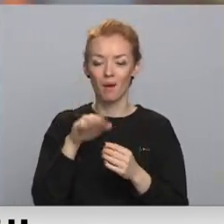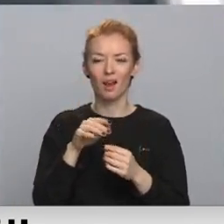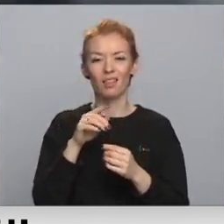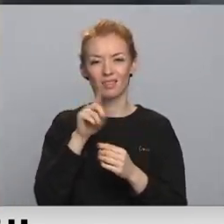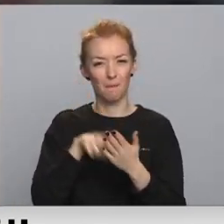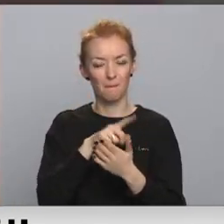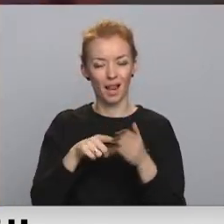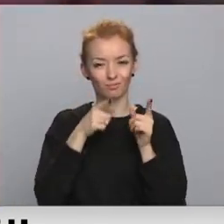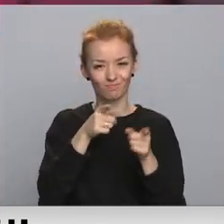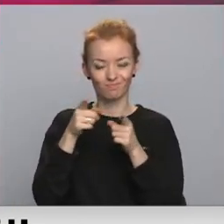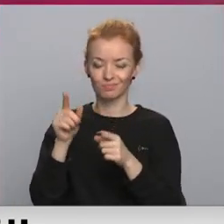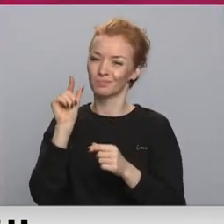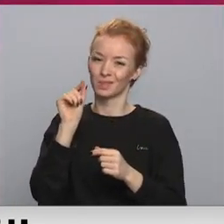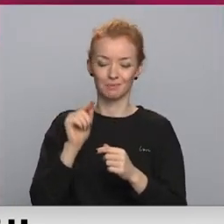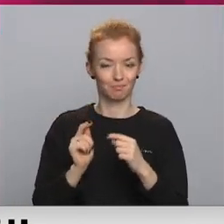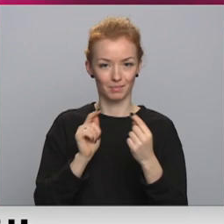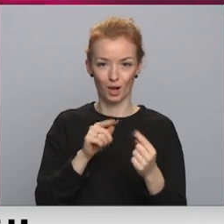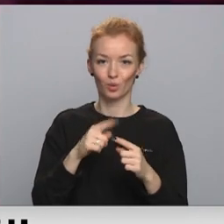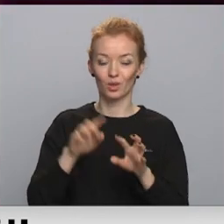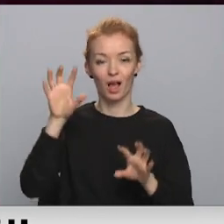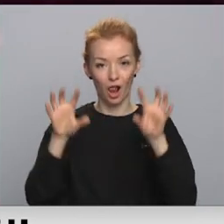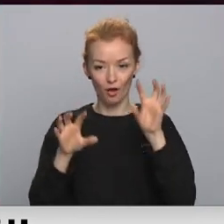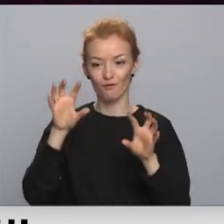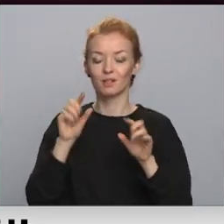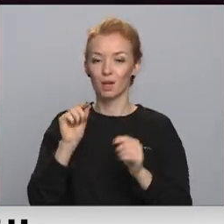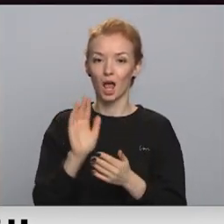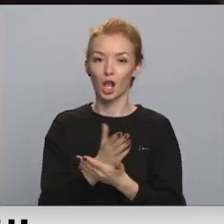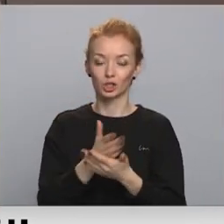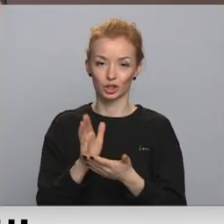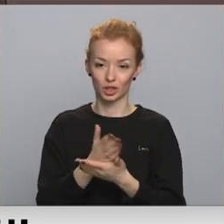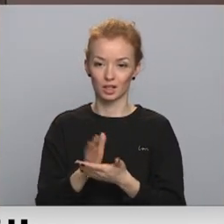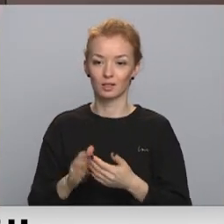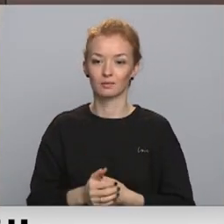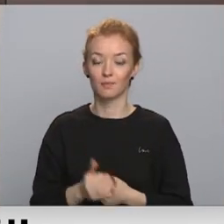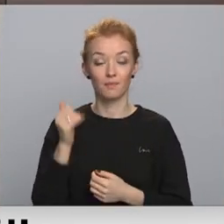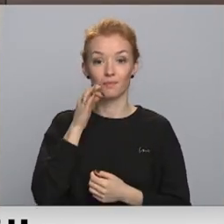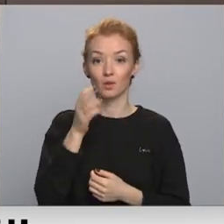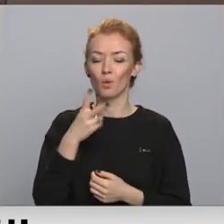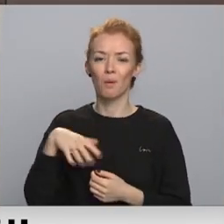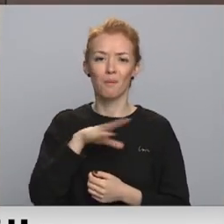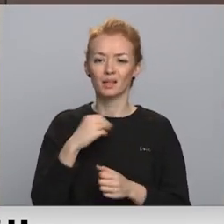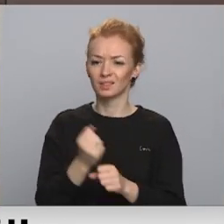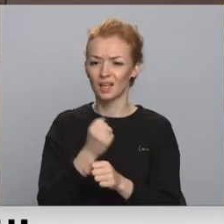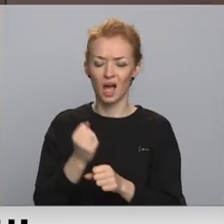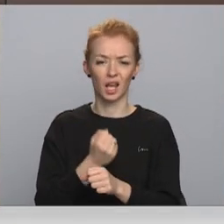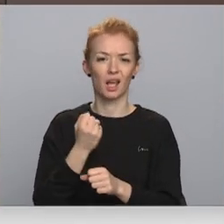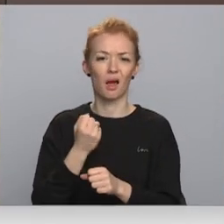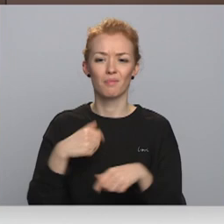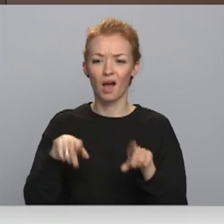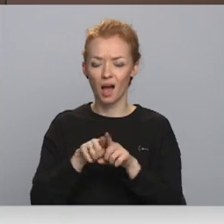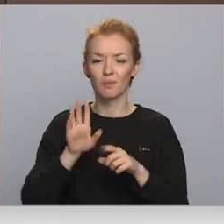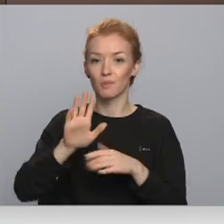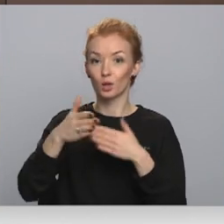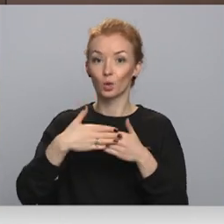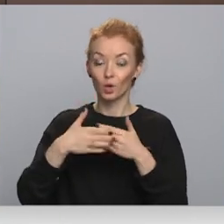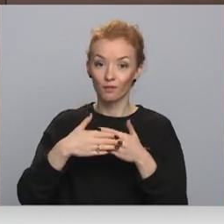izjokošanu. Ar ko viņas prāt, helovīns arī atšķirs no būdēļiem. Ko mēs tikai darījām? Atceros arī pie durvī